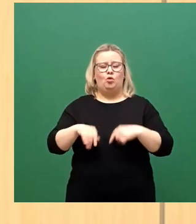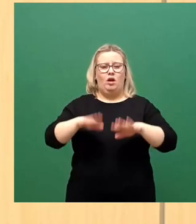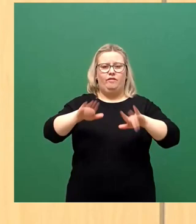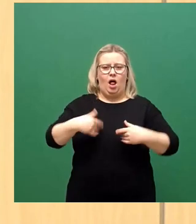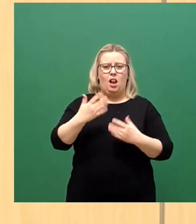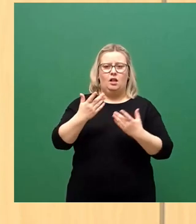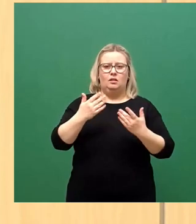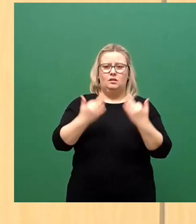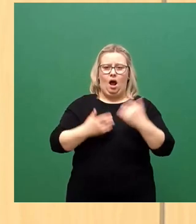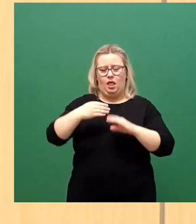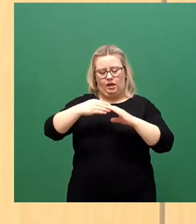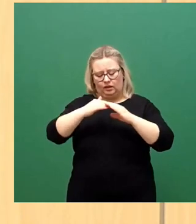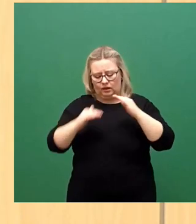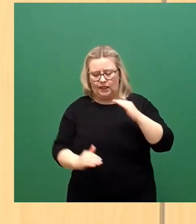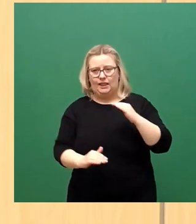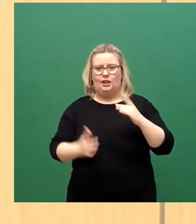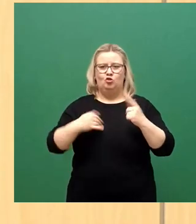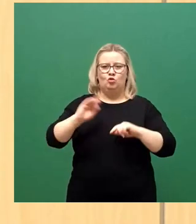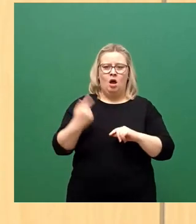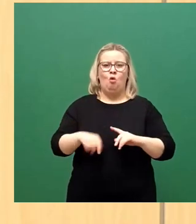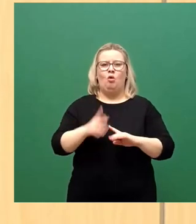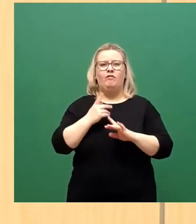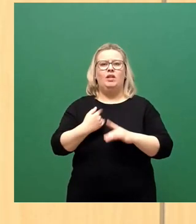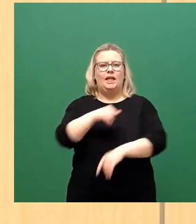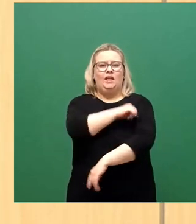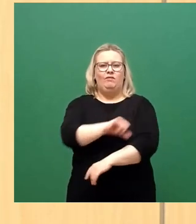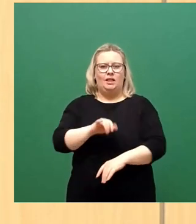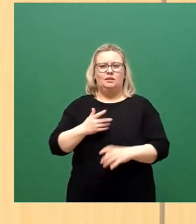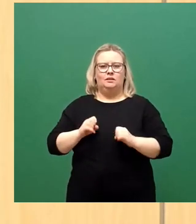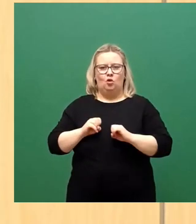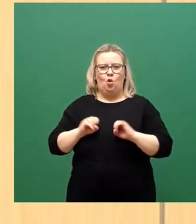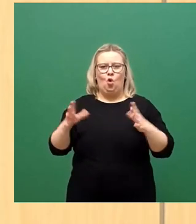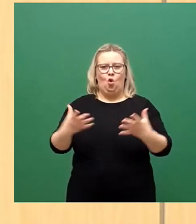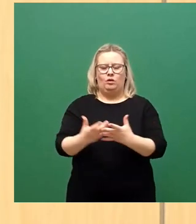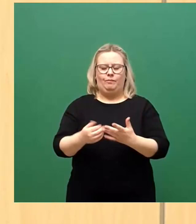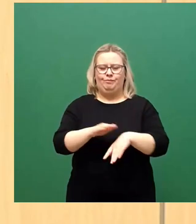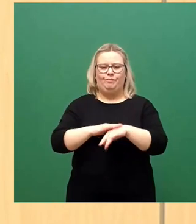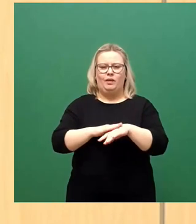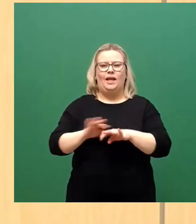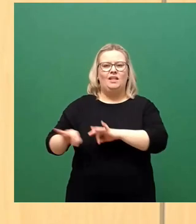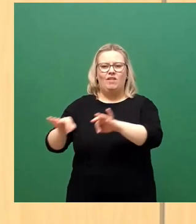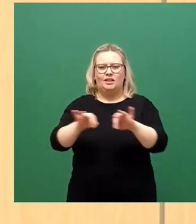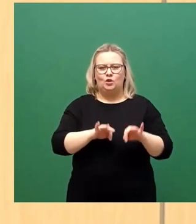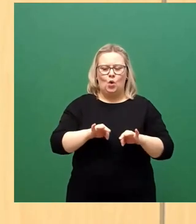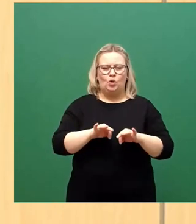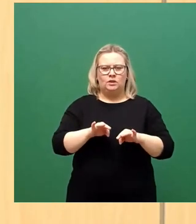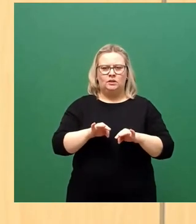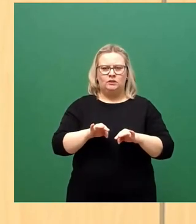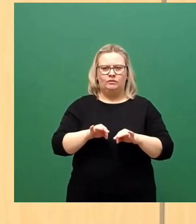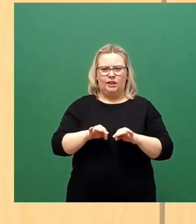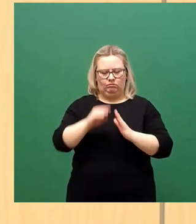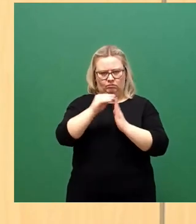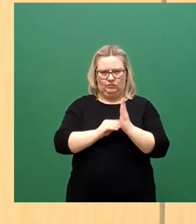größtmögliche Verfolgbarkeit von Infektionen mit dem Virus zu definieren. Ja, also ich meine schon in dieser